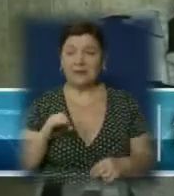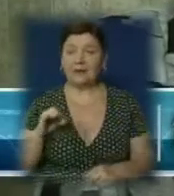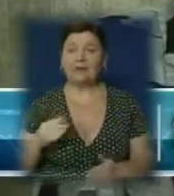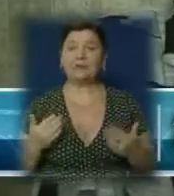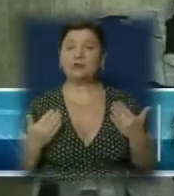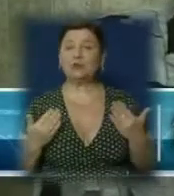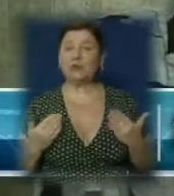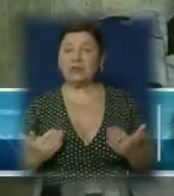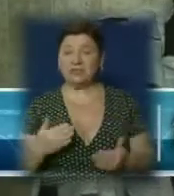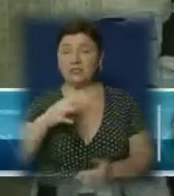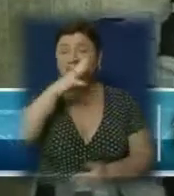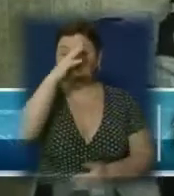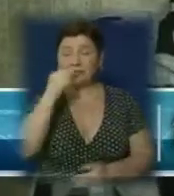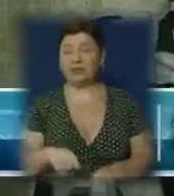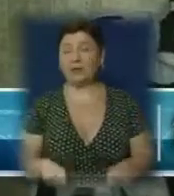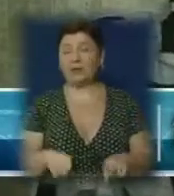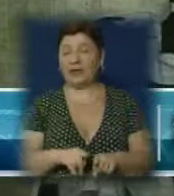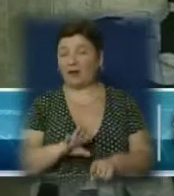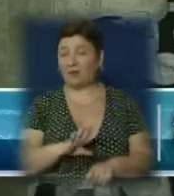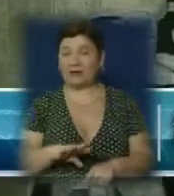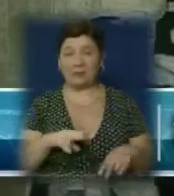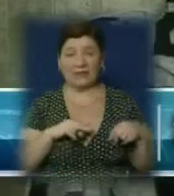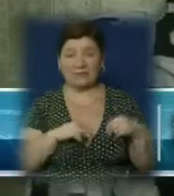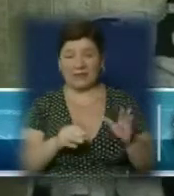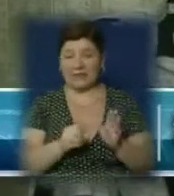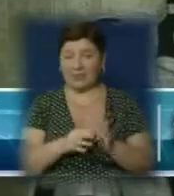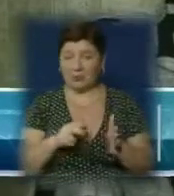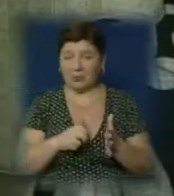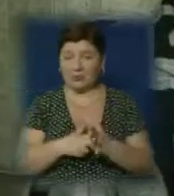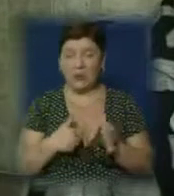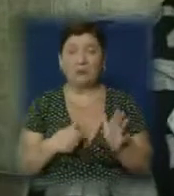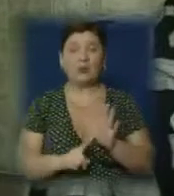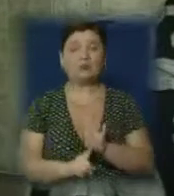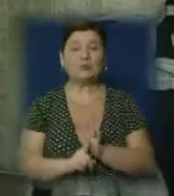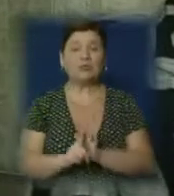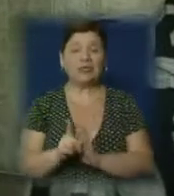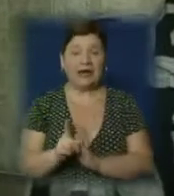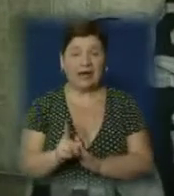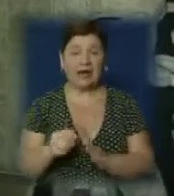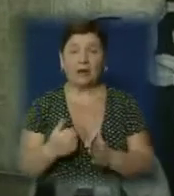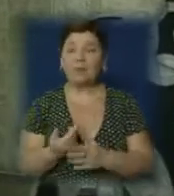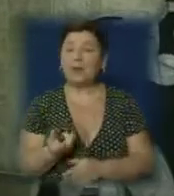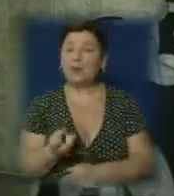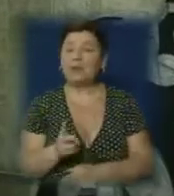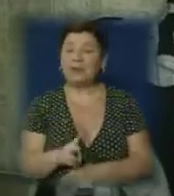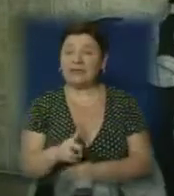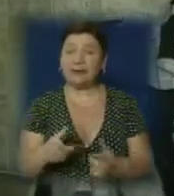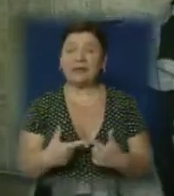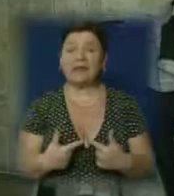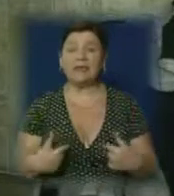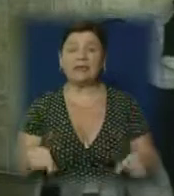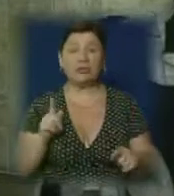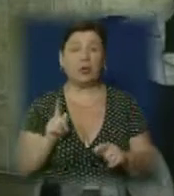сьогоднішню ніч теж саме. Ми розпочали якраз роботу, почали вже до нас приходити дільничні